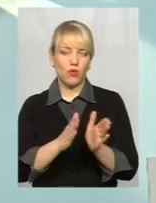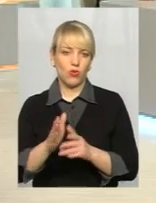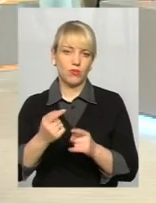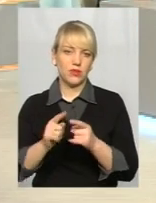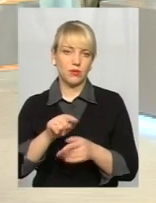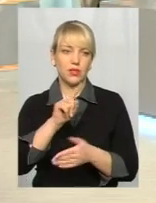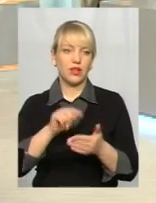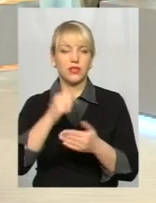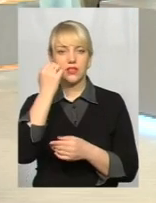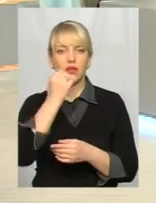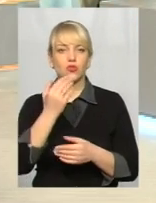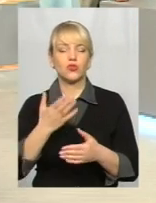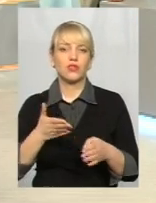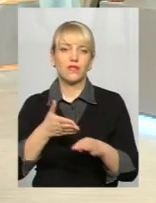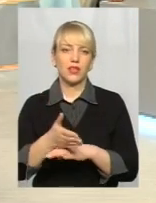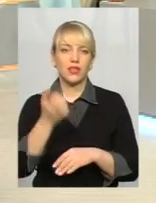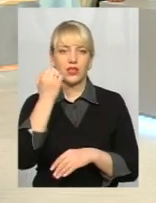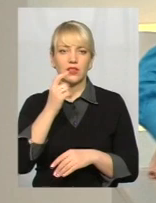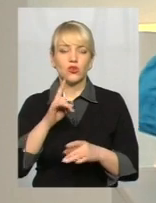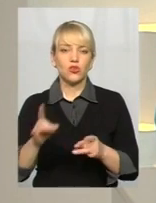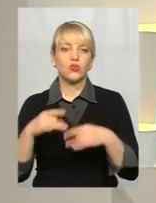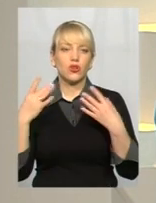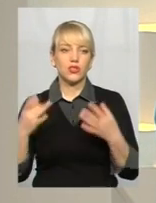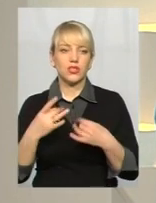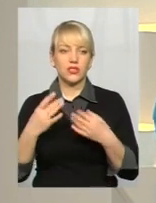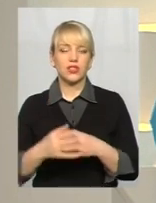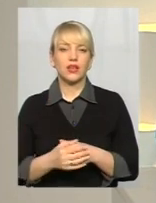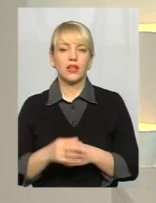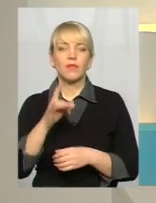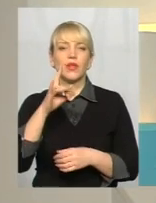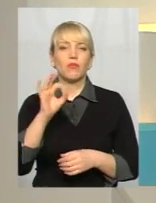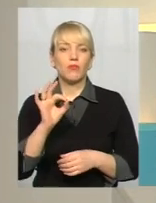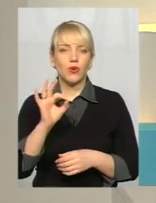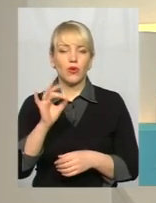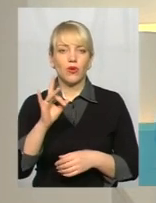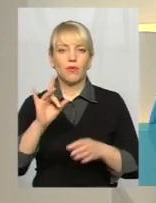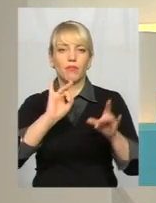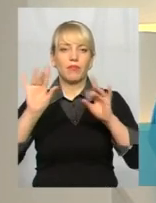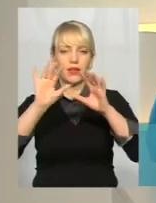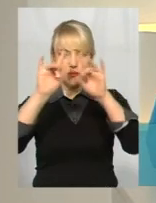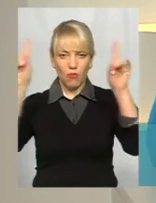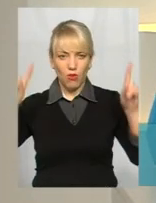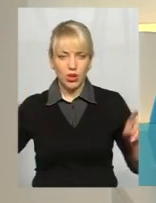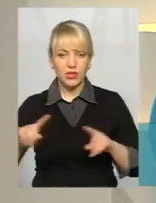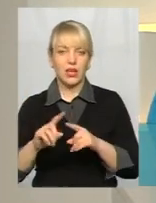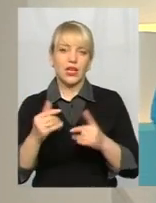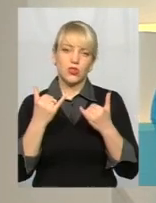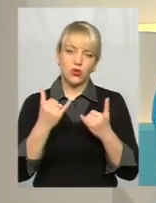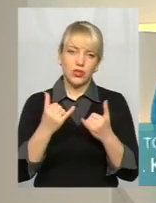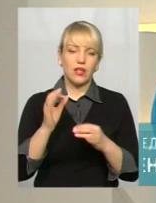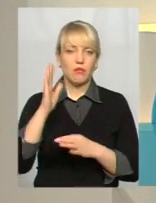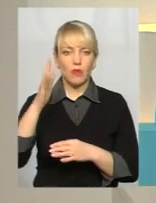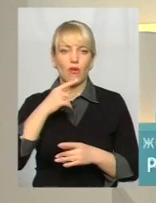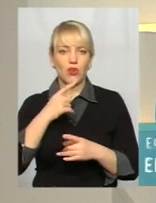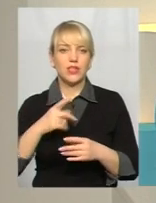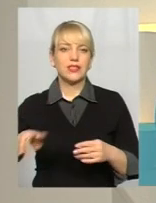Я вам дякую, що звітали, дякую, що роз'яснили. Про білборди, їхні сьогодення і майбутнє, ми говорили із